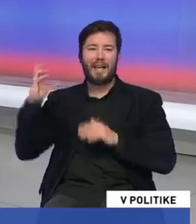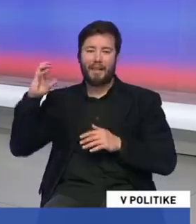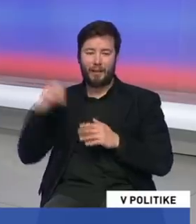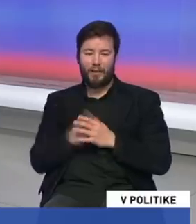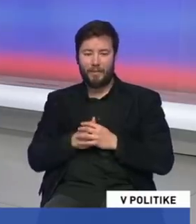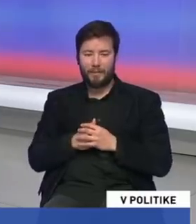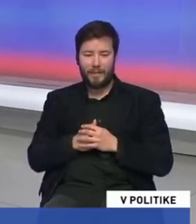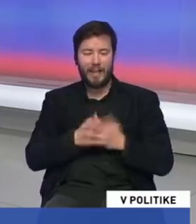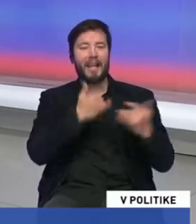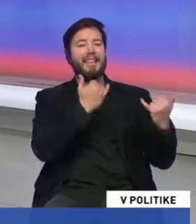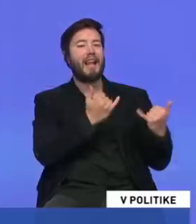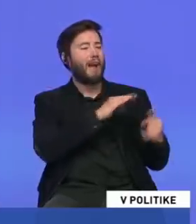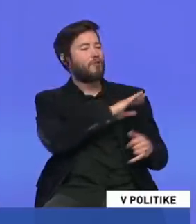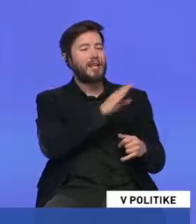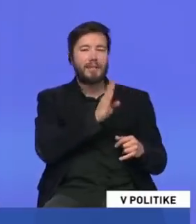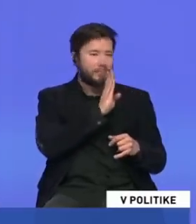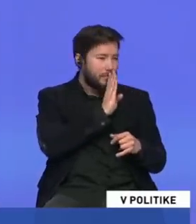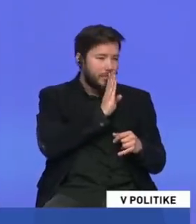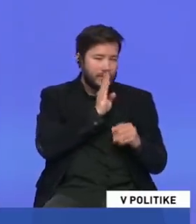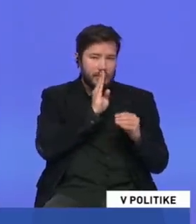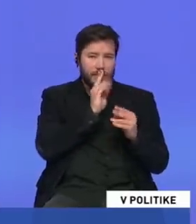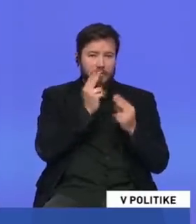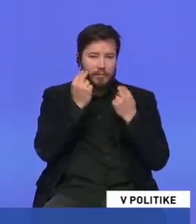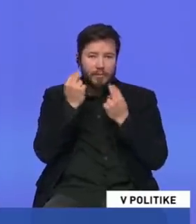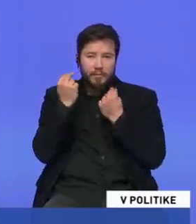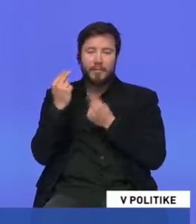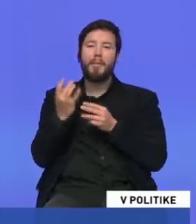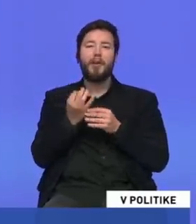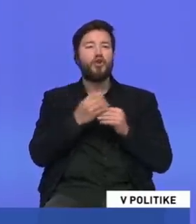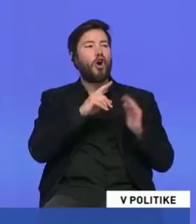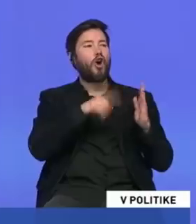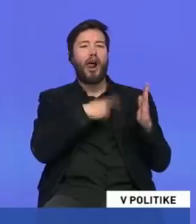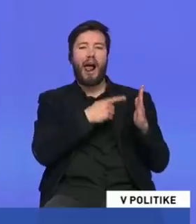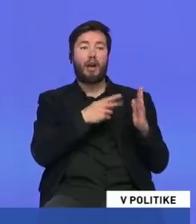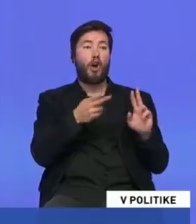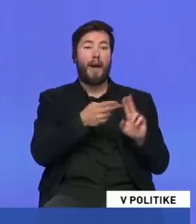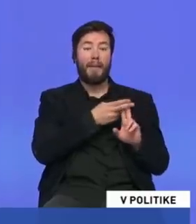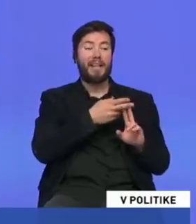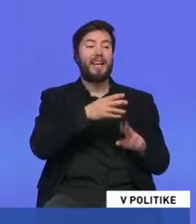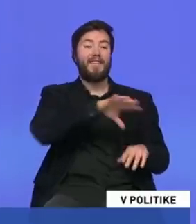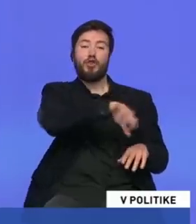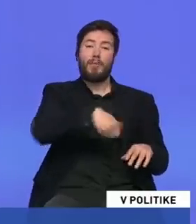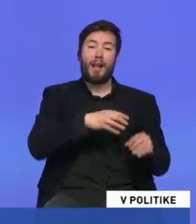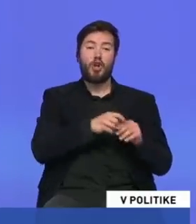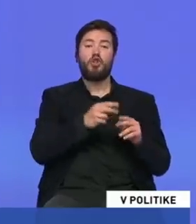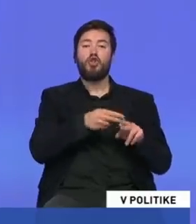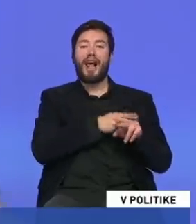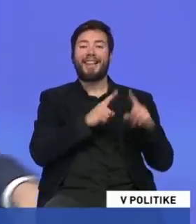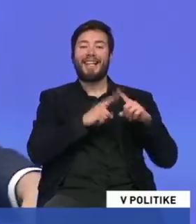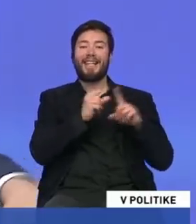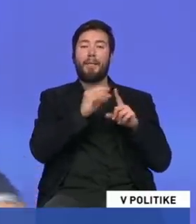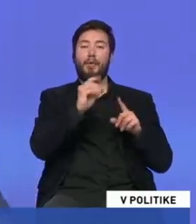ticho ako voš pod hradskou všetci, lebo sa bojíte, že sa vám rozpadne vláda a Kolár znovu zobral zo štátneho typu, takmer 200 tisíc na vlastné fanrádio.